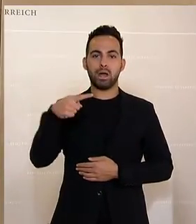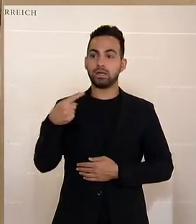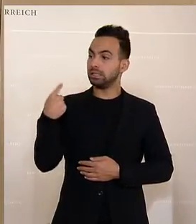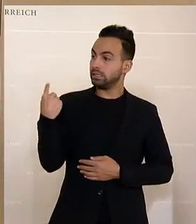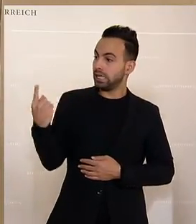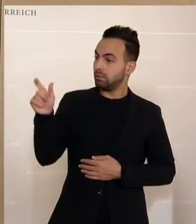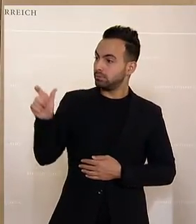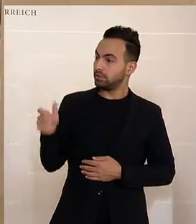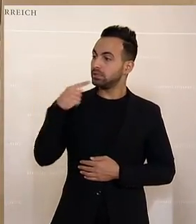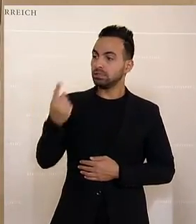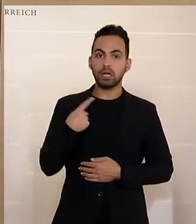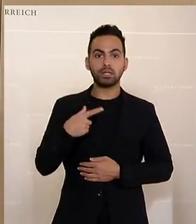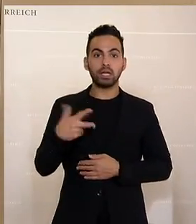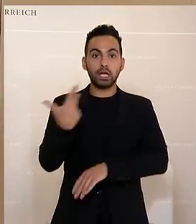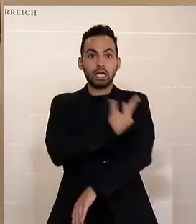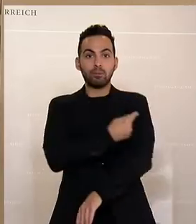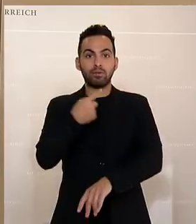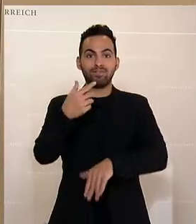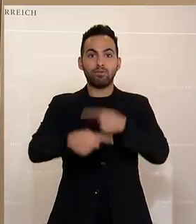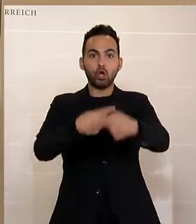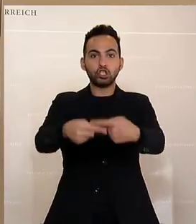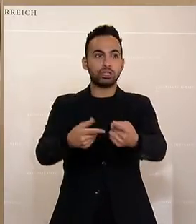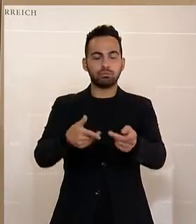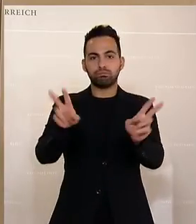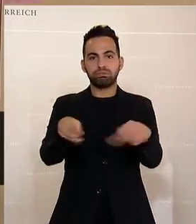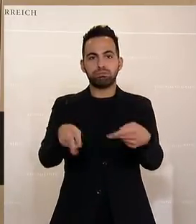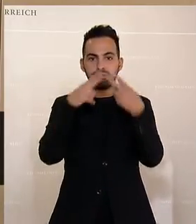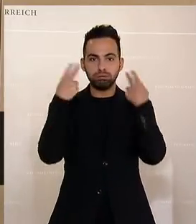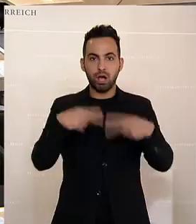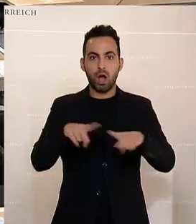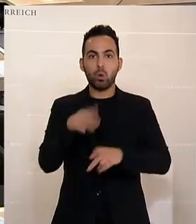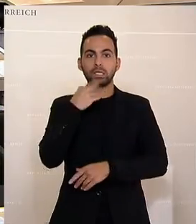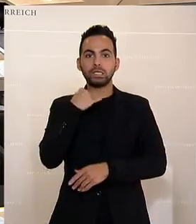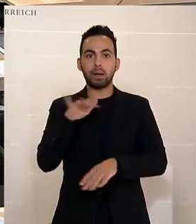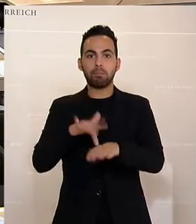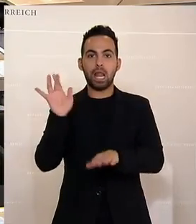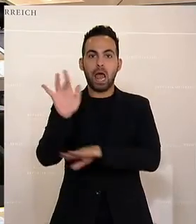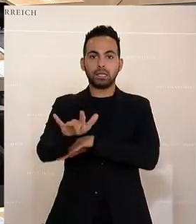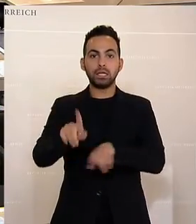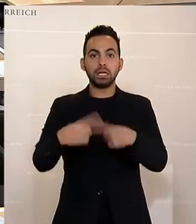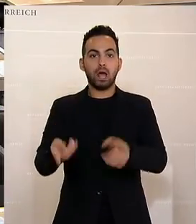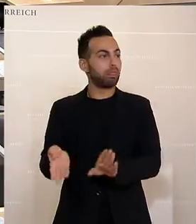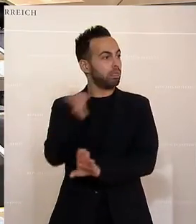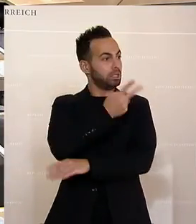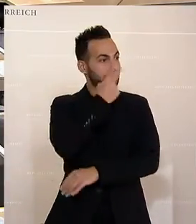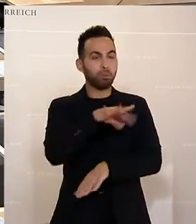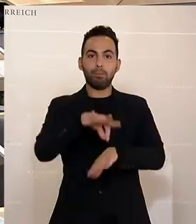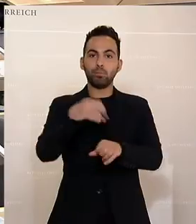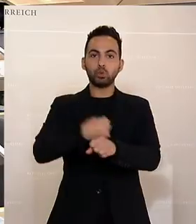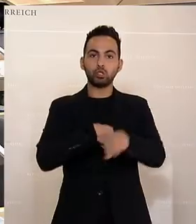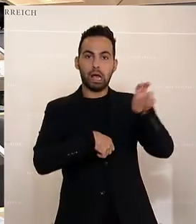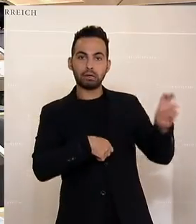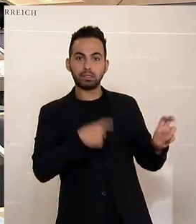als beschämend bezeichnet, daneben auch gleich noch Israel mitbeleidigt. Auf der anderen Seite sitzt der Minister Mückstein, der sagt, wir sind